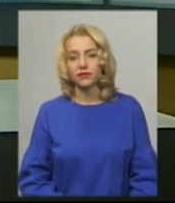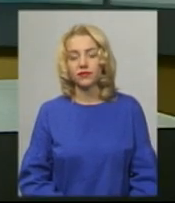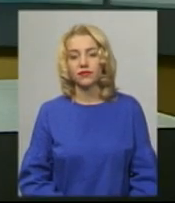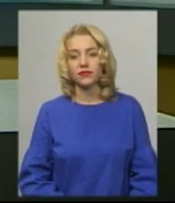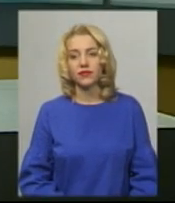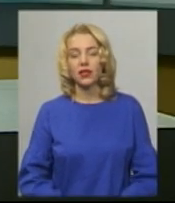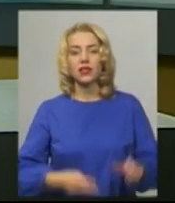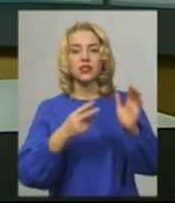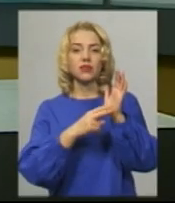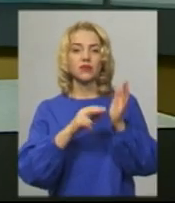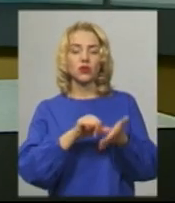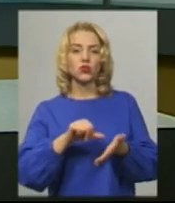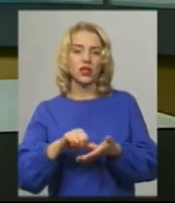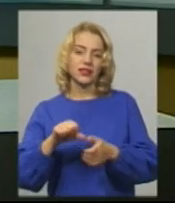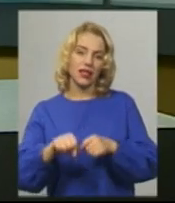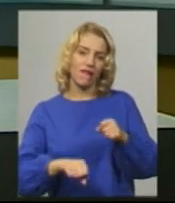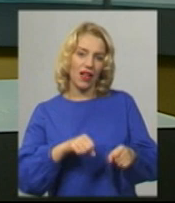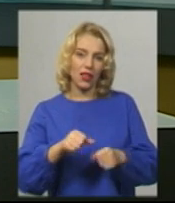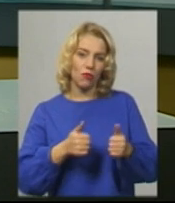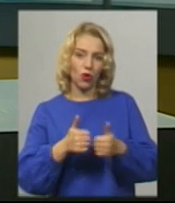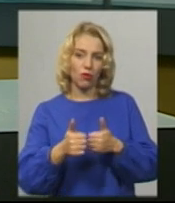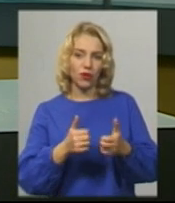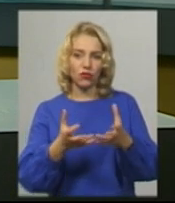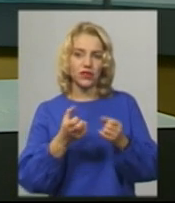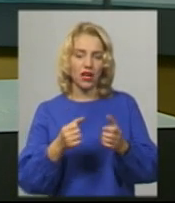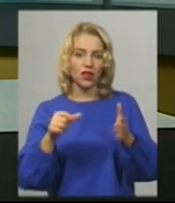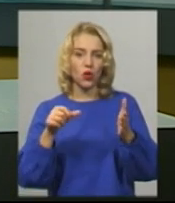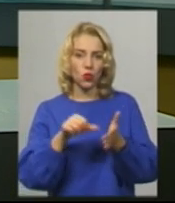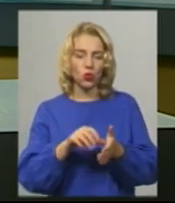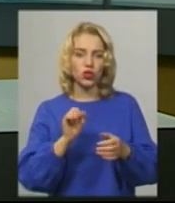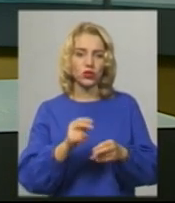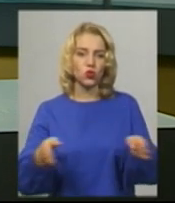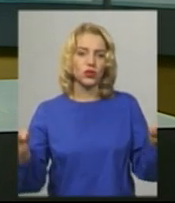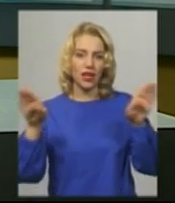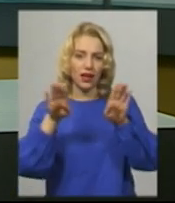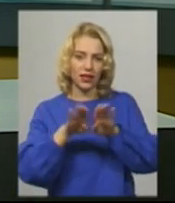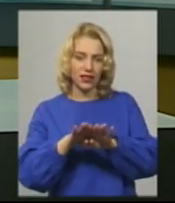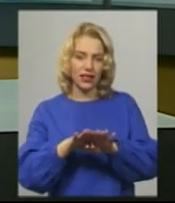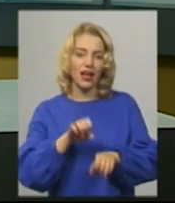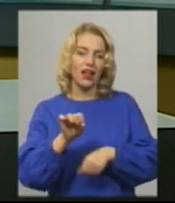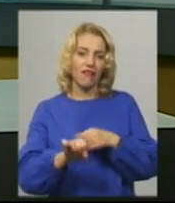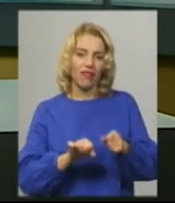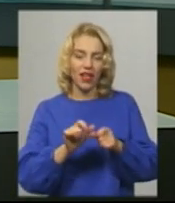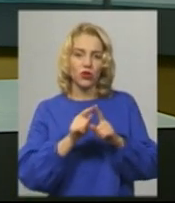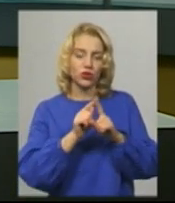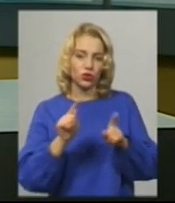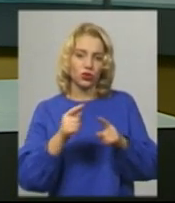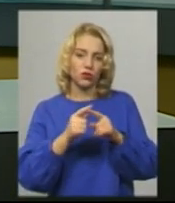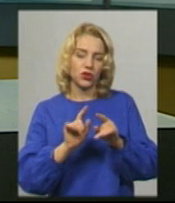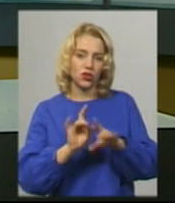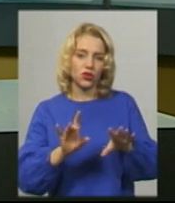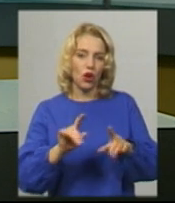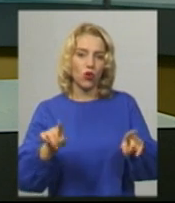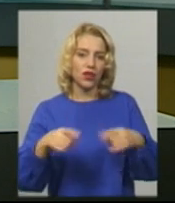70 учасників велопробігу взяли участь у закритті велосезону в Хмельницькому. Про це розповів організатор акції,